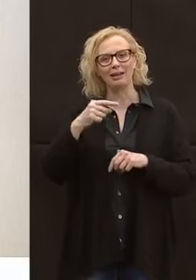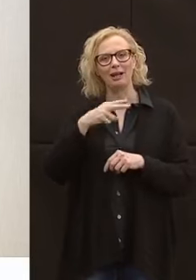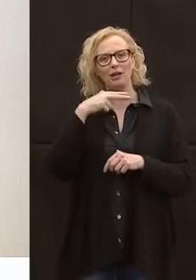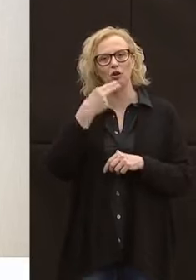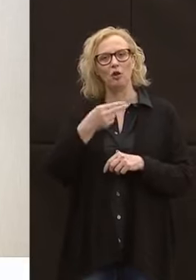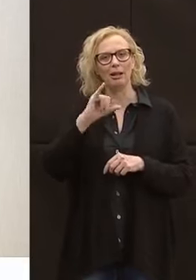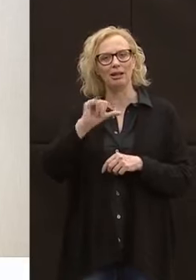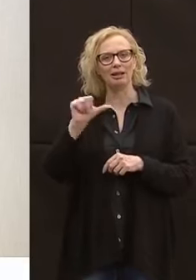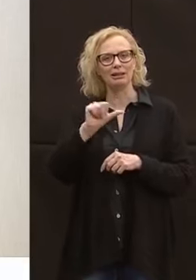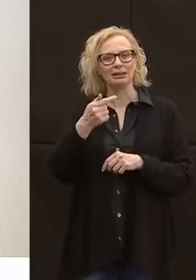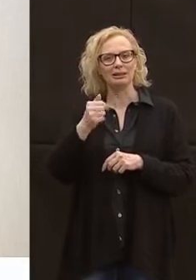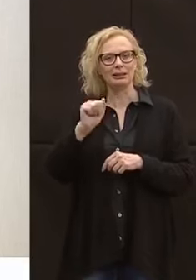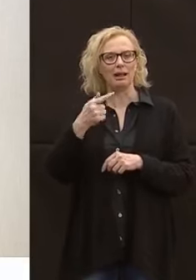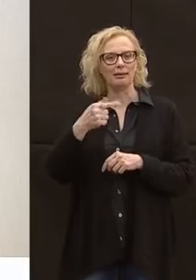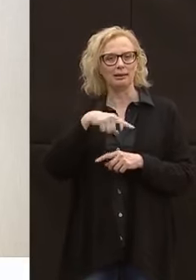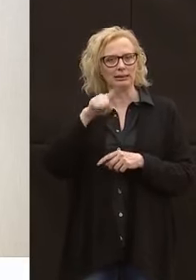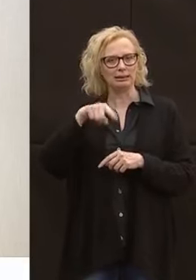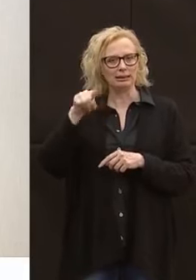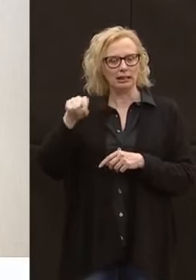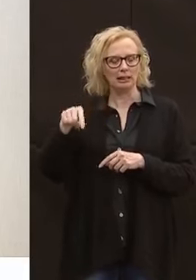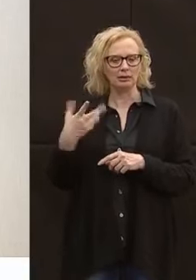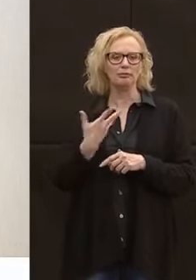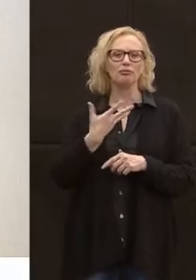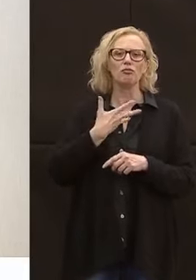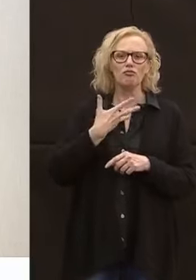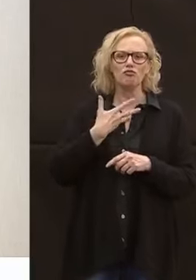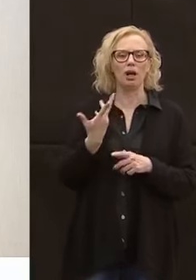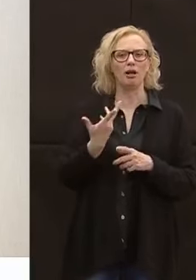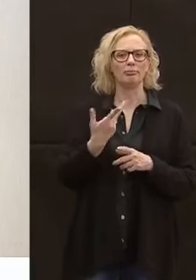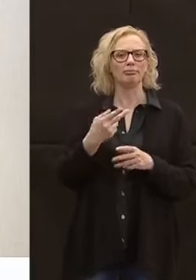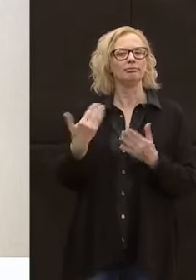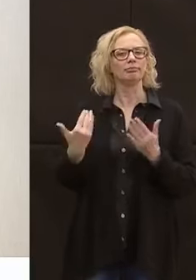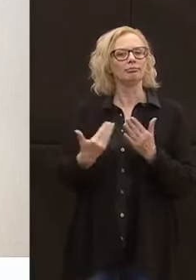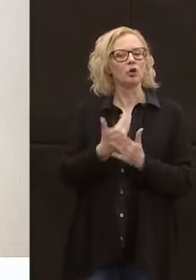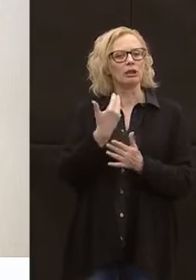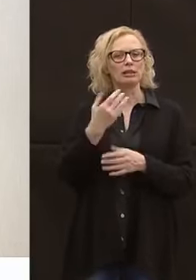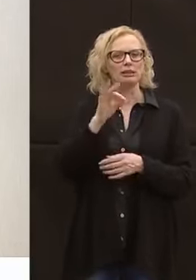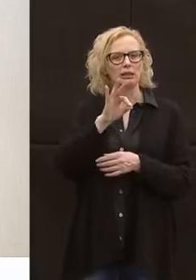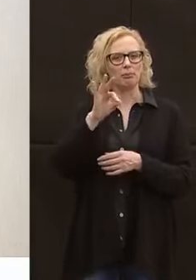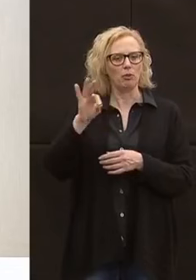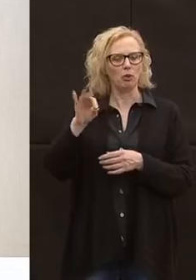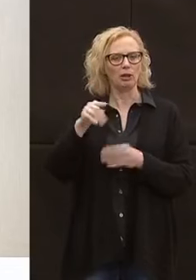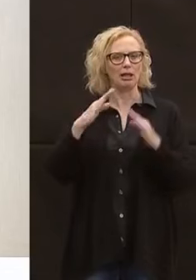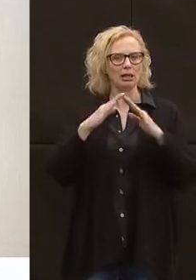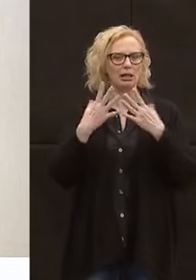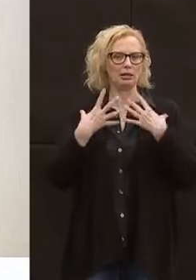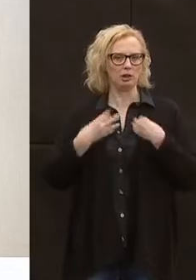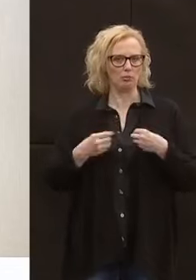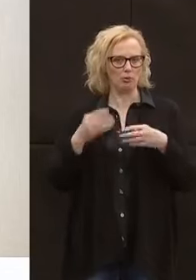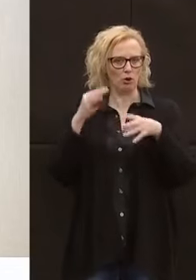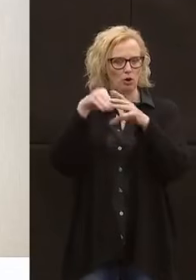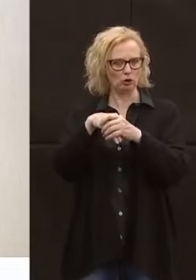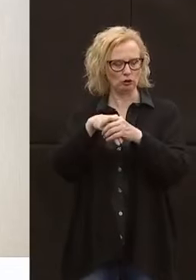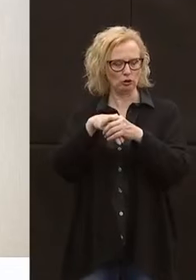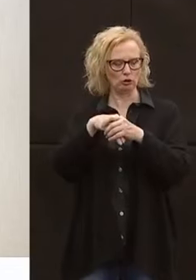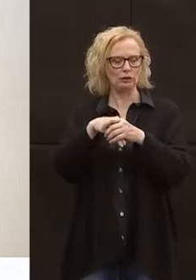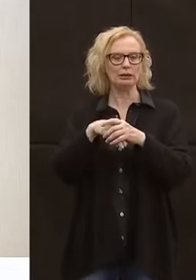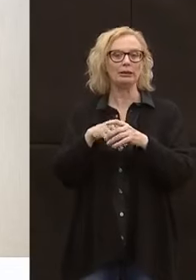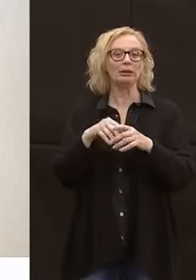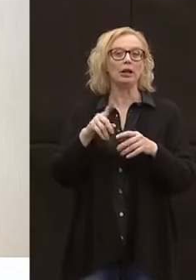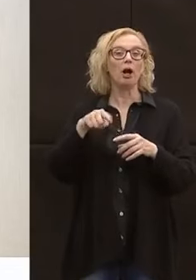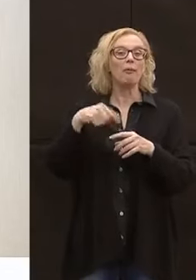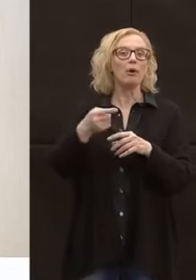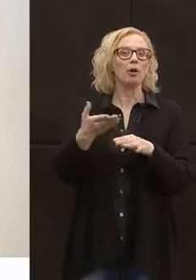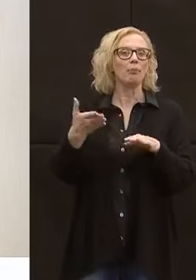di certo la notizia dei tamponi che effettuiamo sulle persone ricoverate in RSA e quindi se queste poi